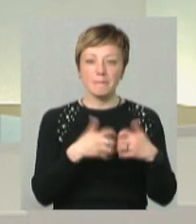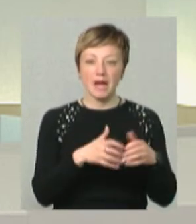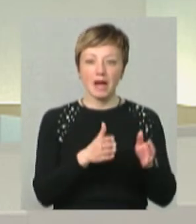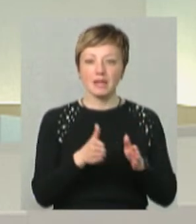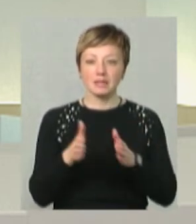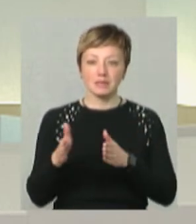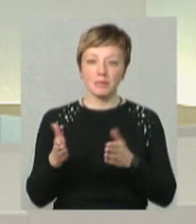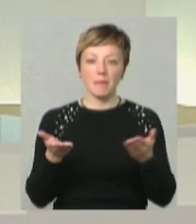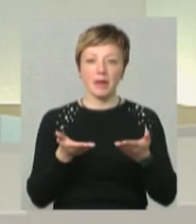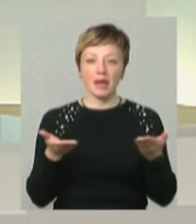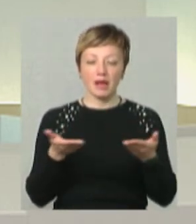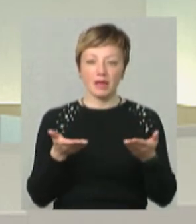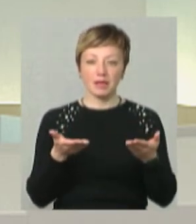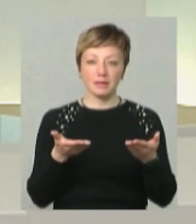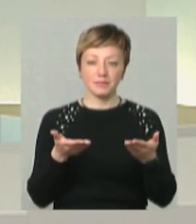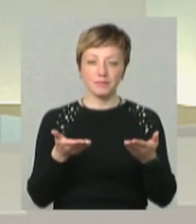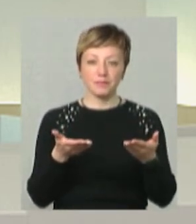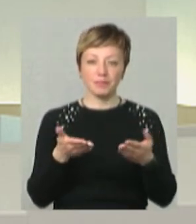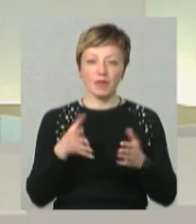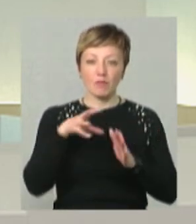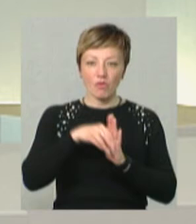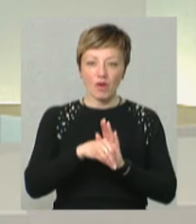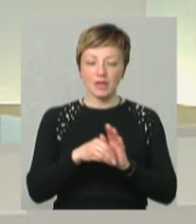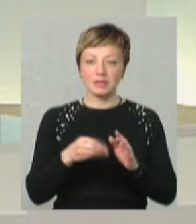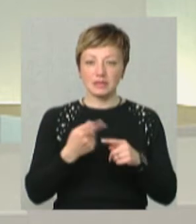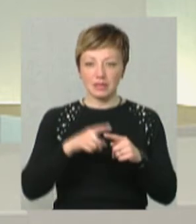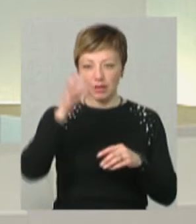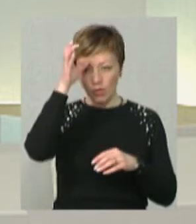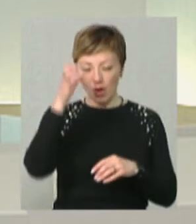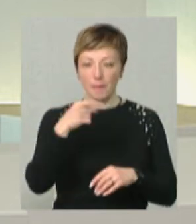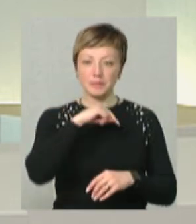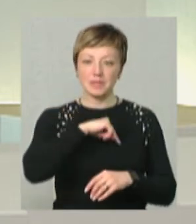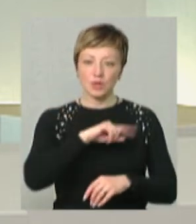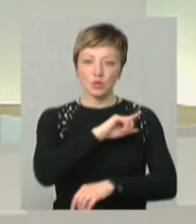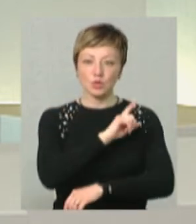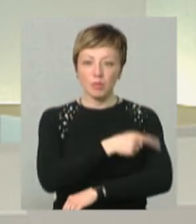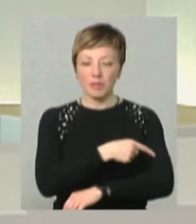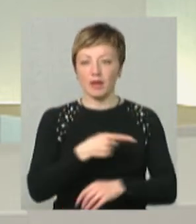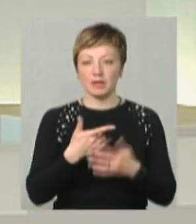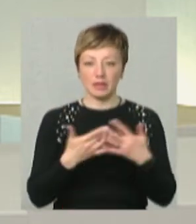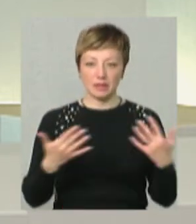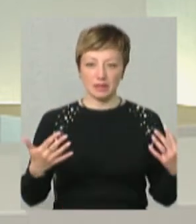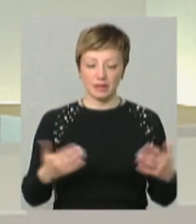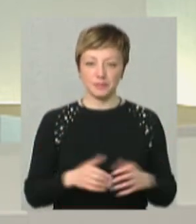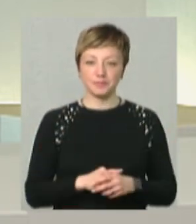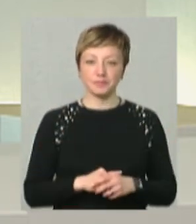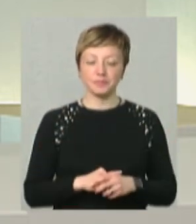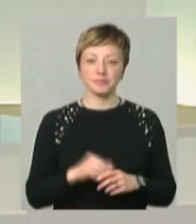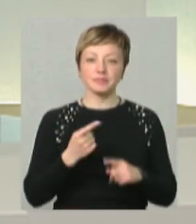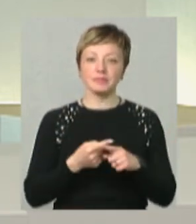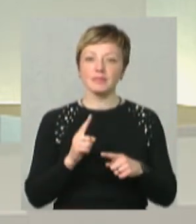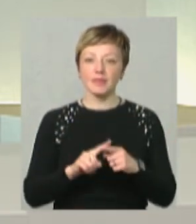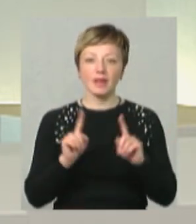методиками, які впроваджує ця наука психосоматика, психофізіологія і так далі. Це